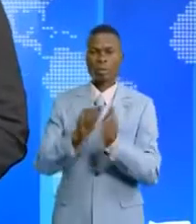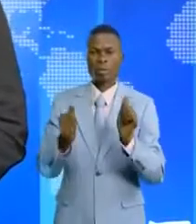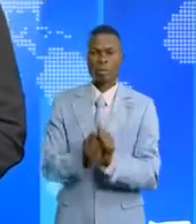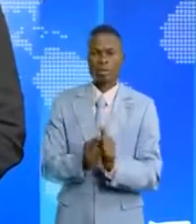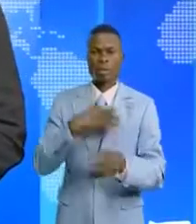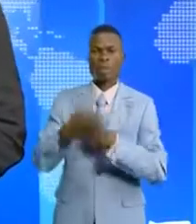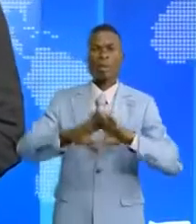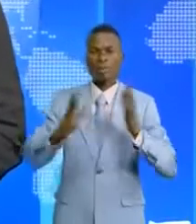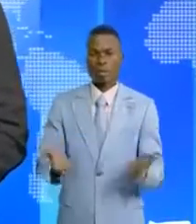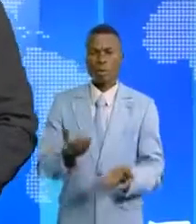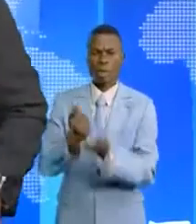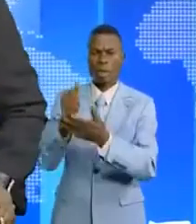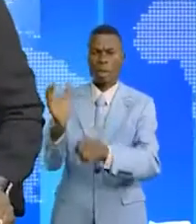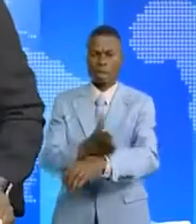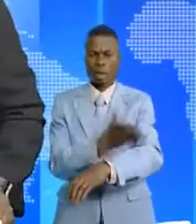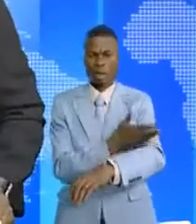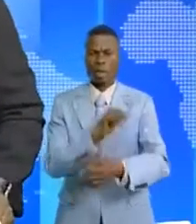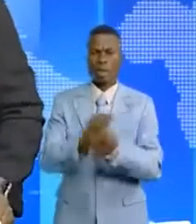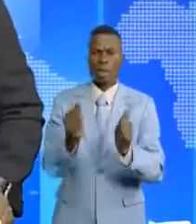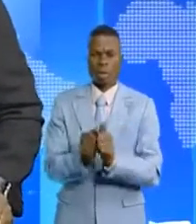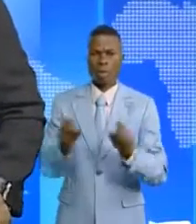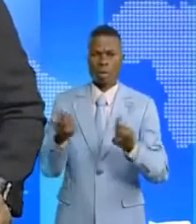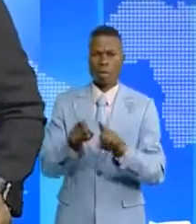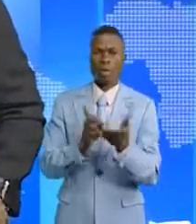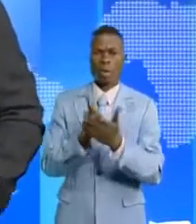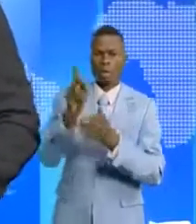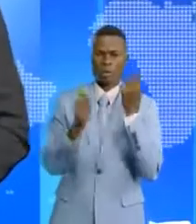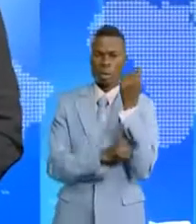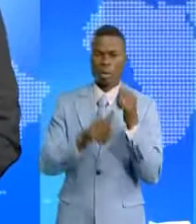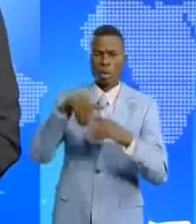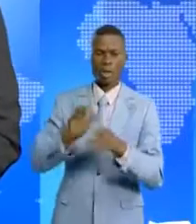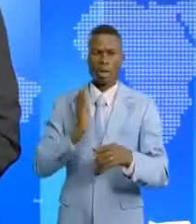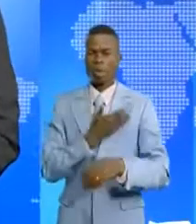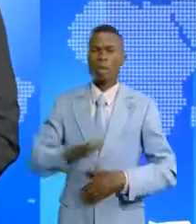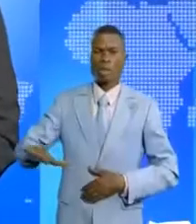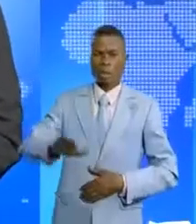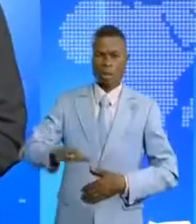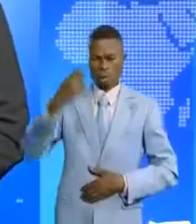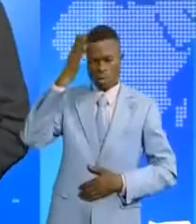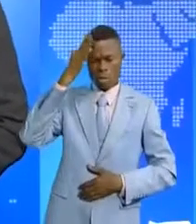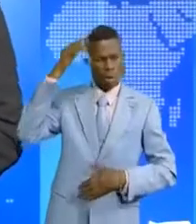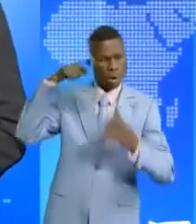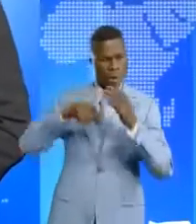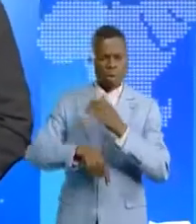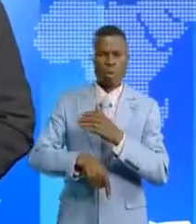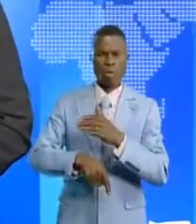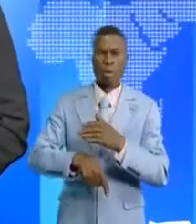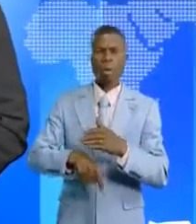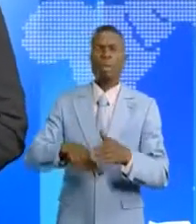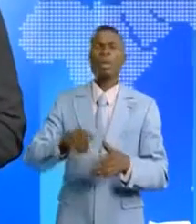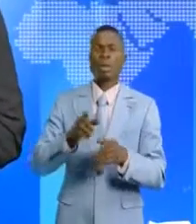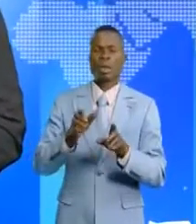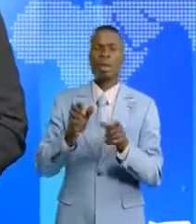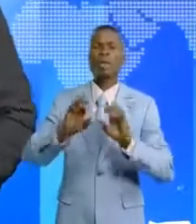faire avancer les questions relatives ainsi que le droit humain en RDC et pour en avoir le cœur net,